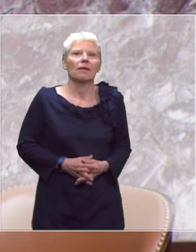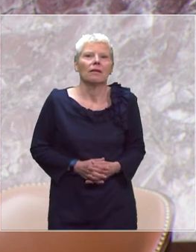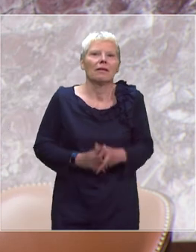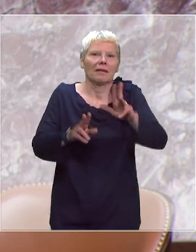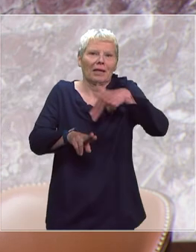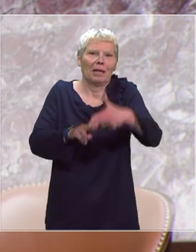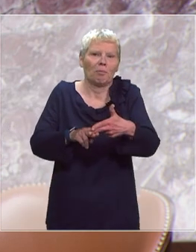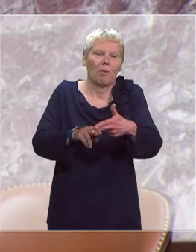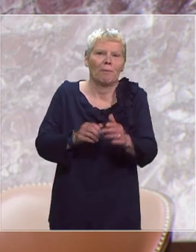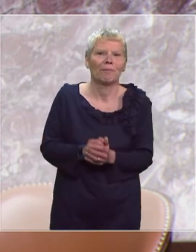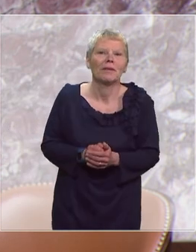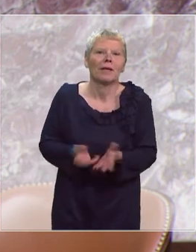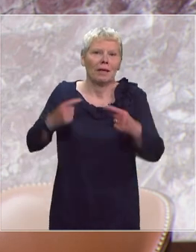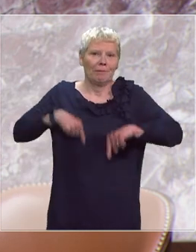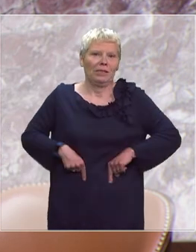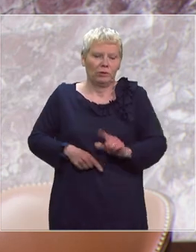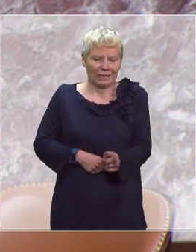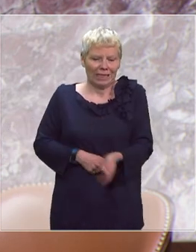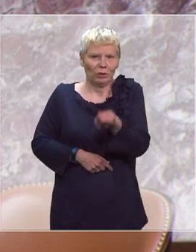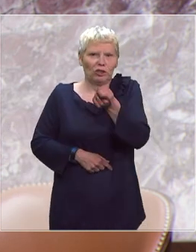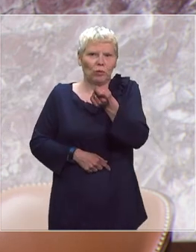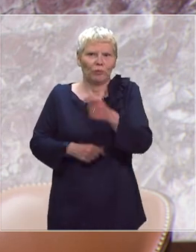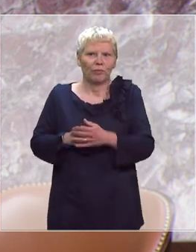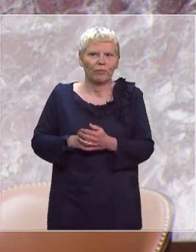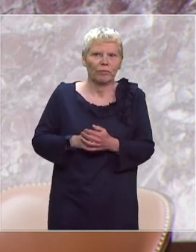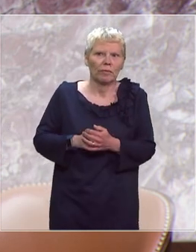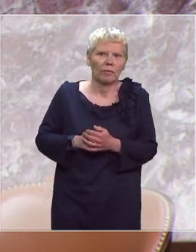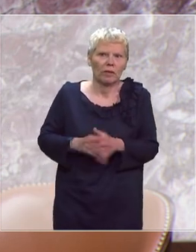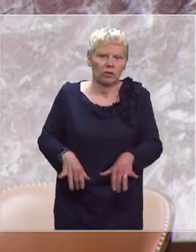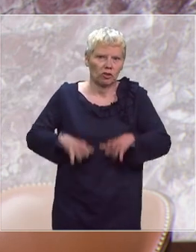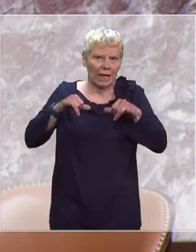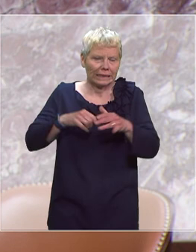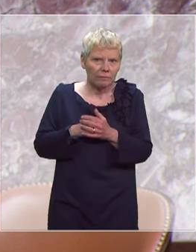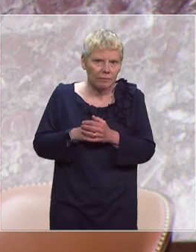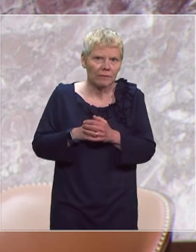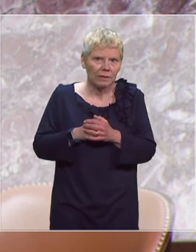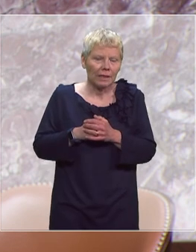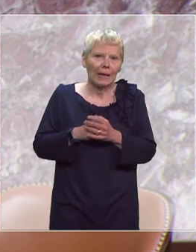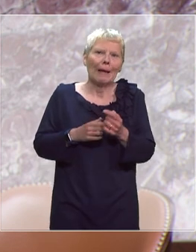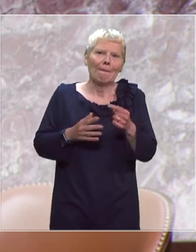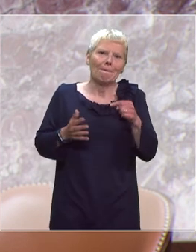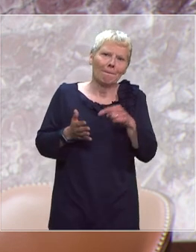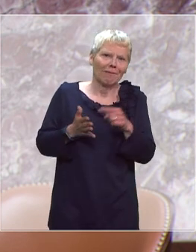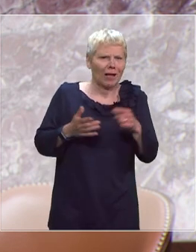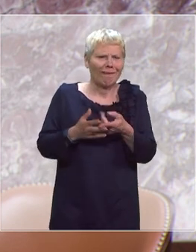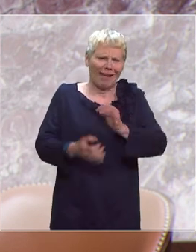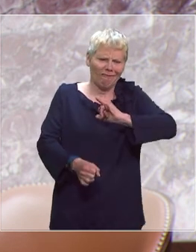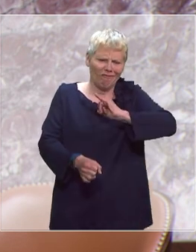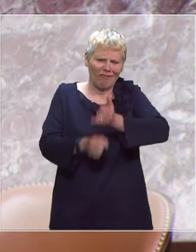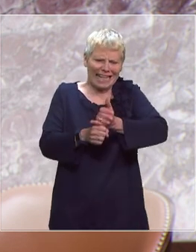monsieur Jean-Michel Blanquer ministre de l'éducation et de la jeunesse qui préfère le mot baliverne à fake news